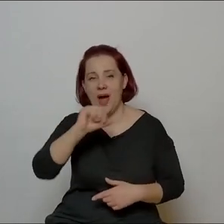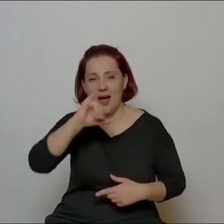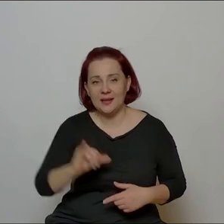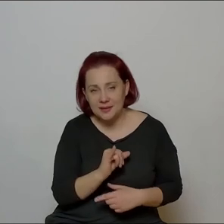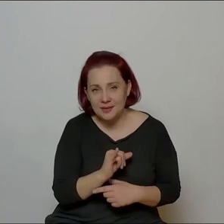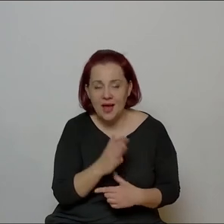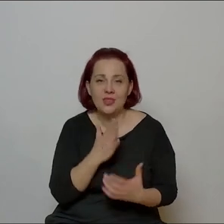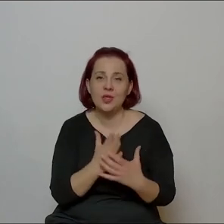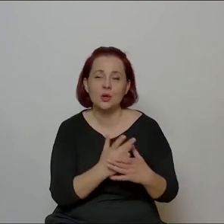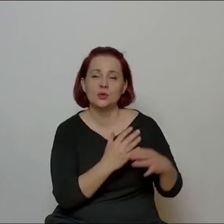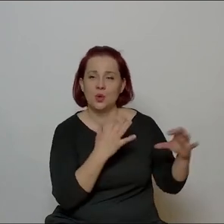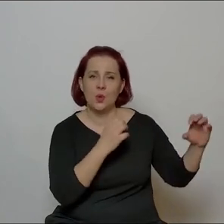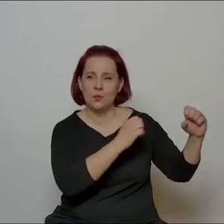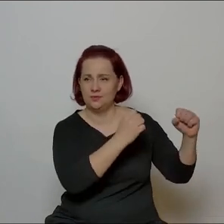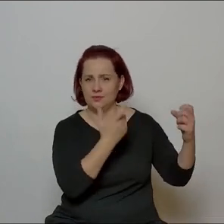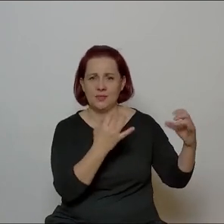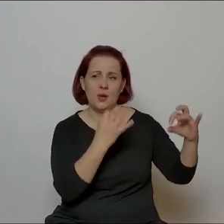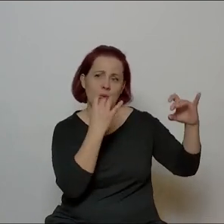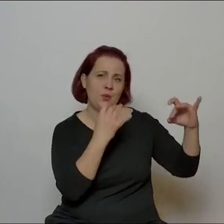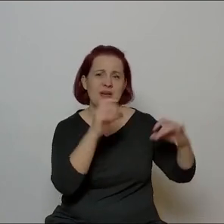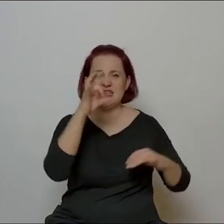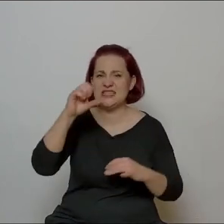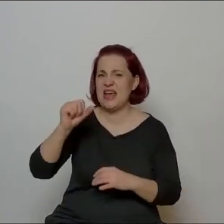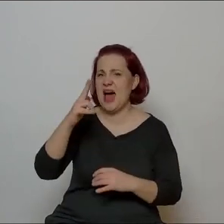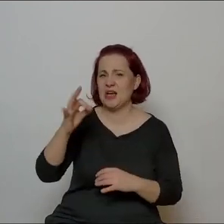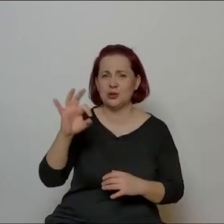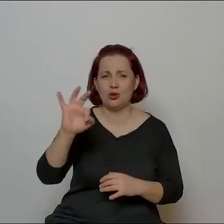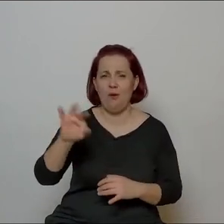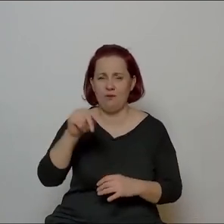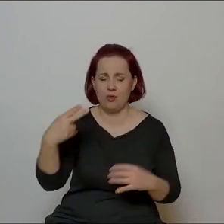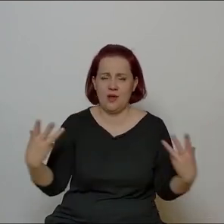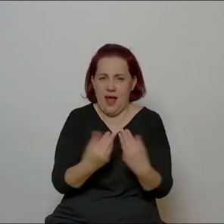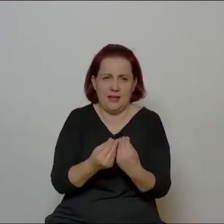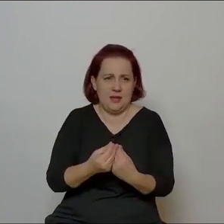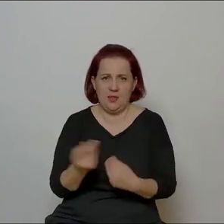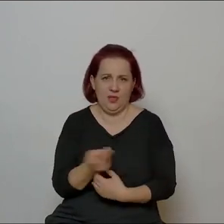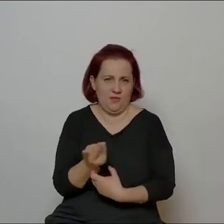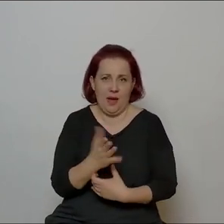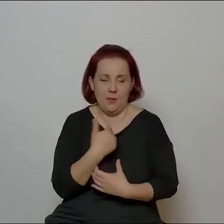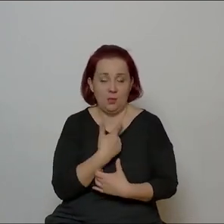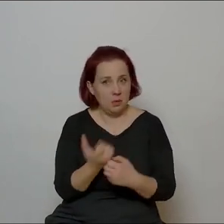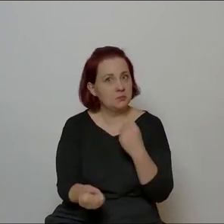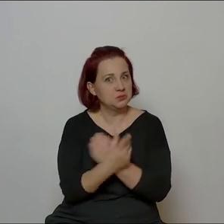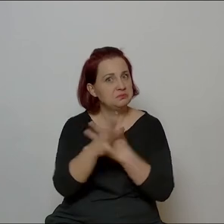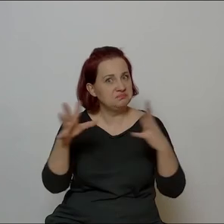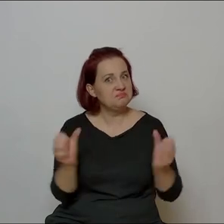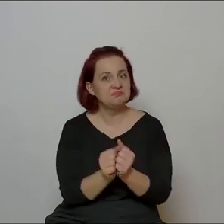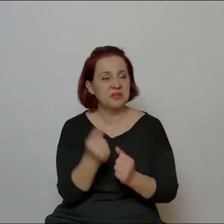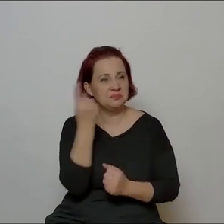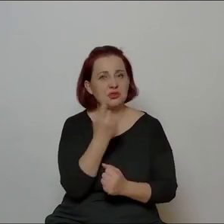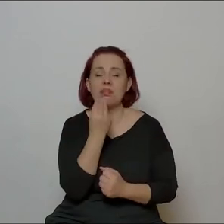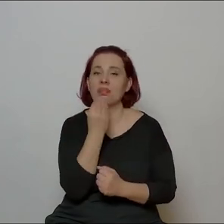tylko z saksofonem pewnego, też młodego, bardzo zdanego saksofonisty. Bardzo odkrywcza wersja, myślę, że najlepsza.